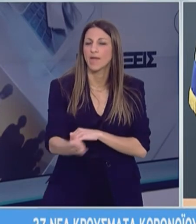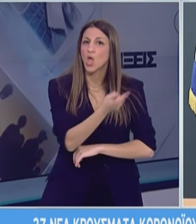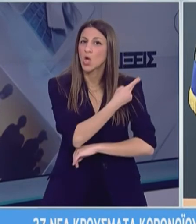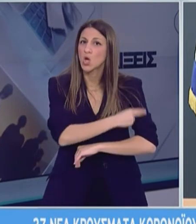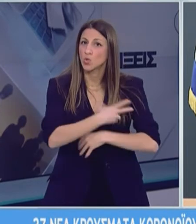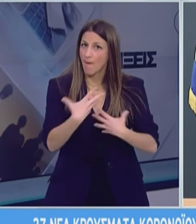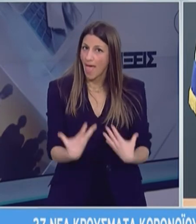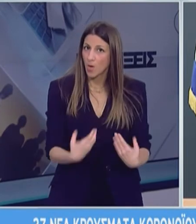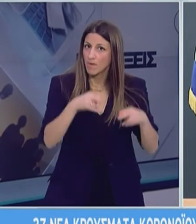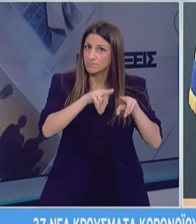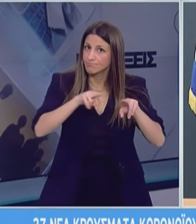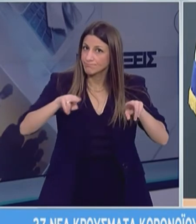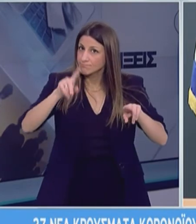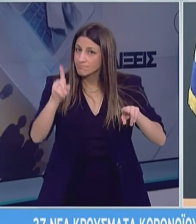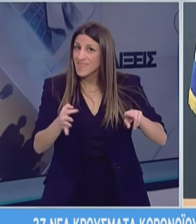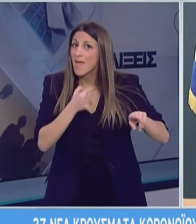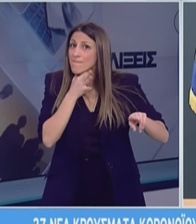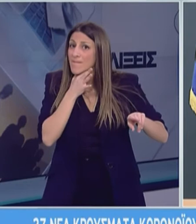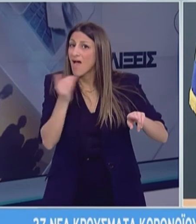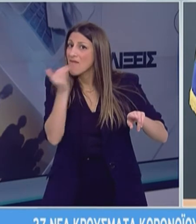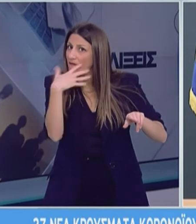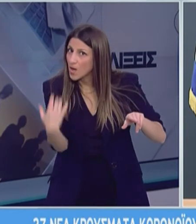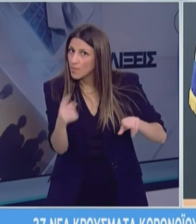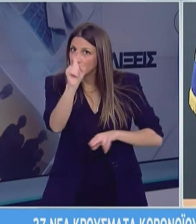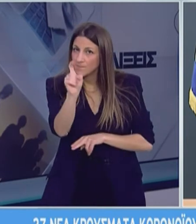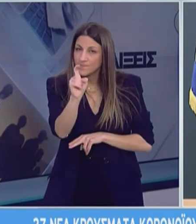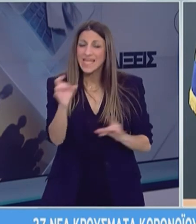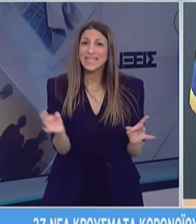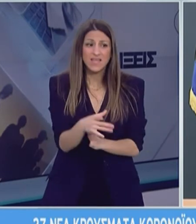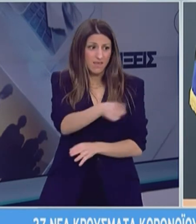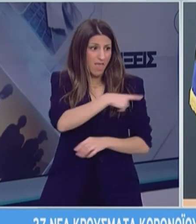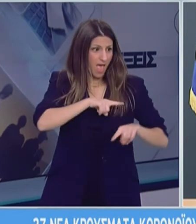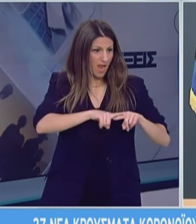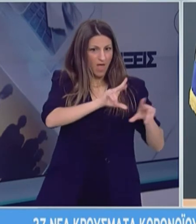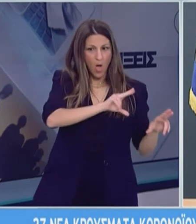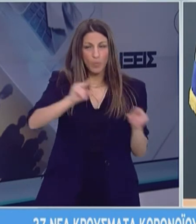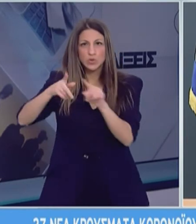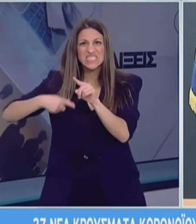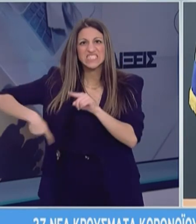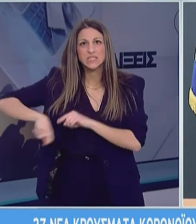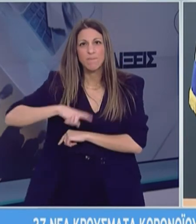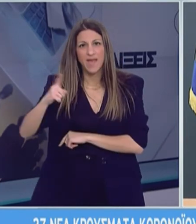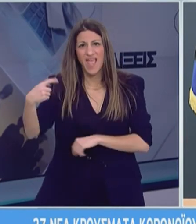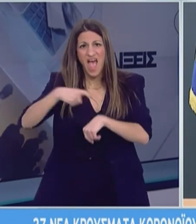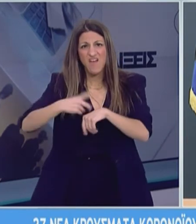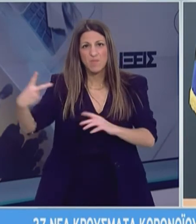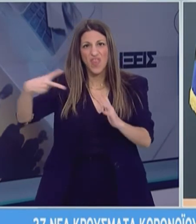μας. Έτσι, αν ακολουθούσαμε την πορεία της Ισπανίας, θα είχαμε σήμερα 2